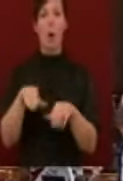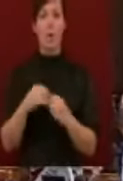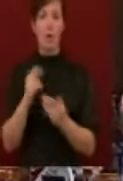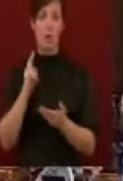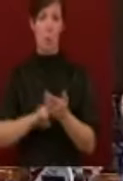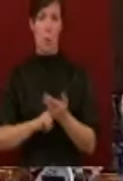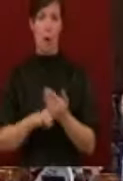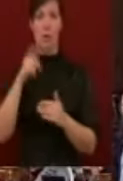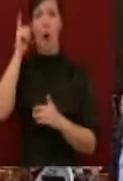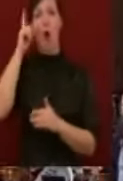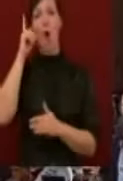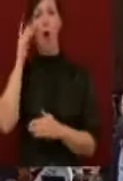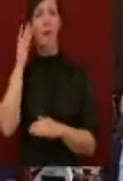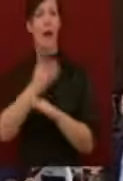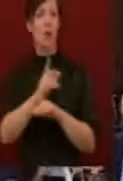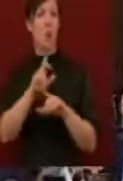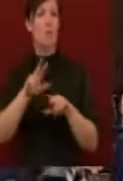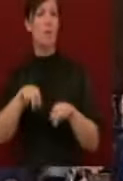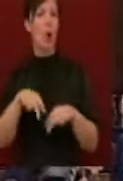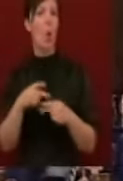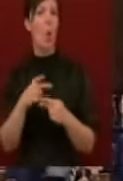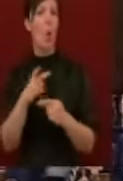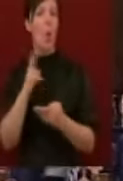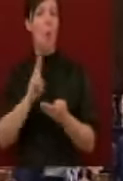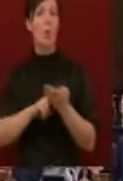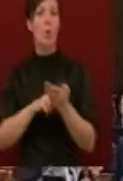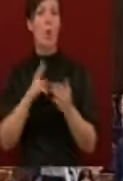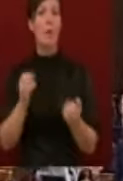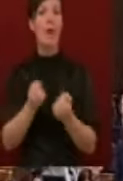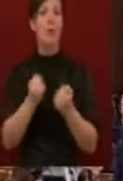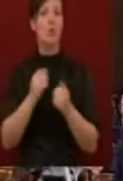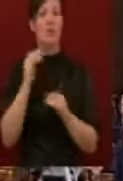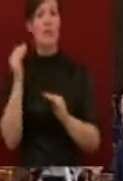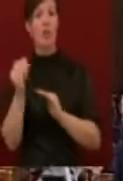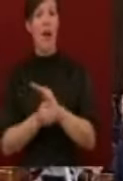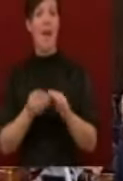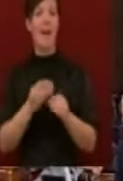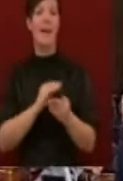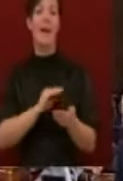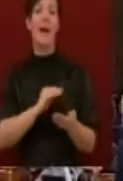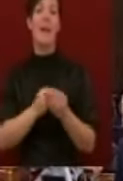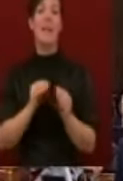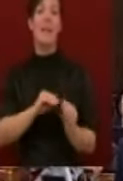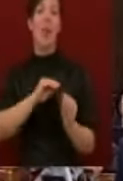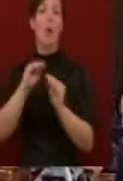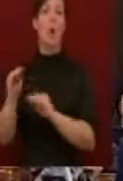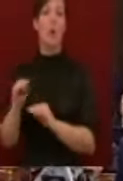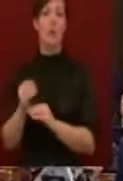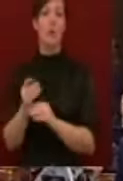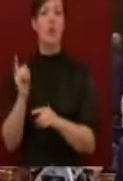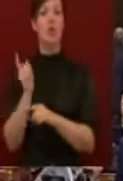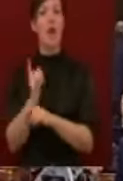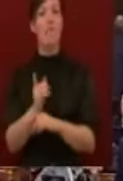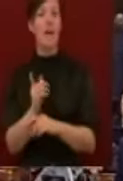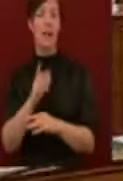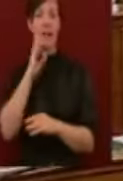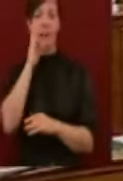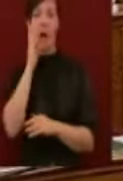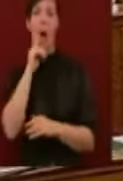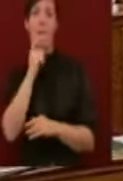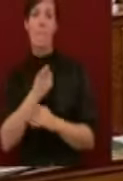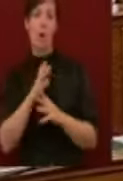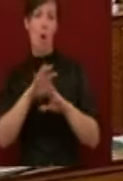garantálása helyett börtönnel és kilakoltatással fenyegetik a polgárok és a magyar családok tömegeit.